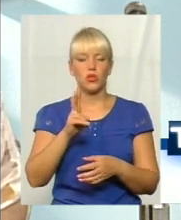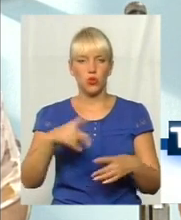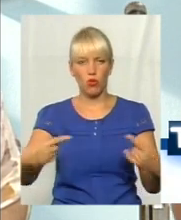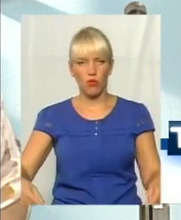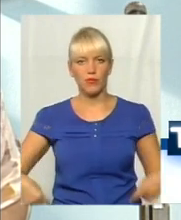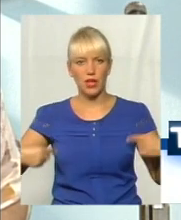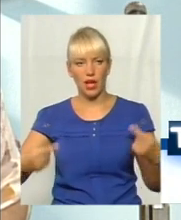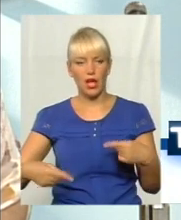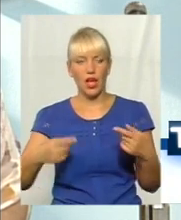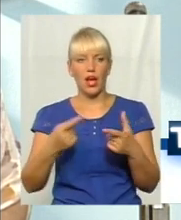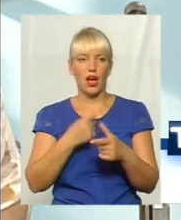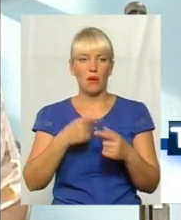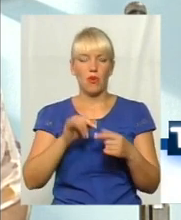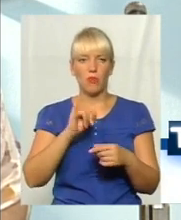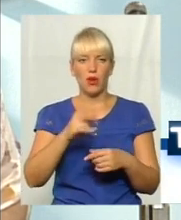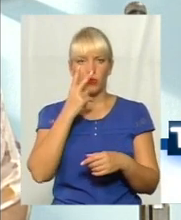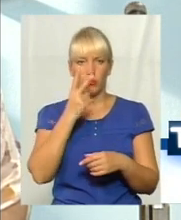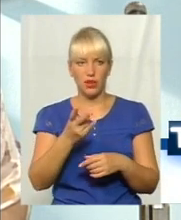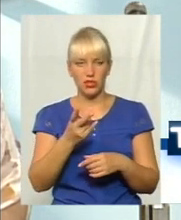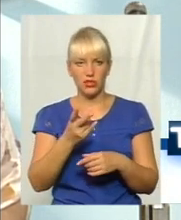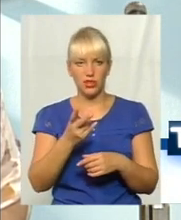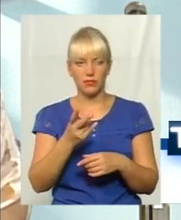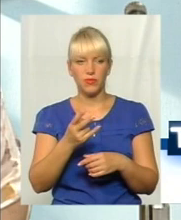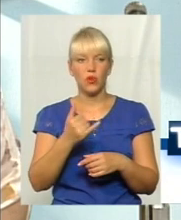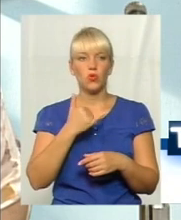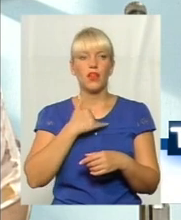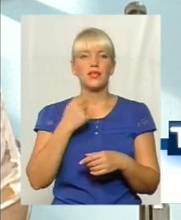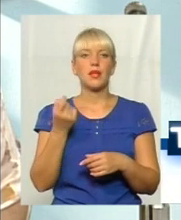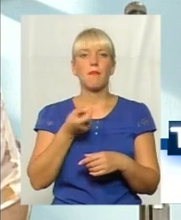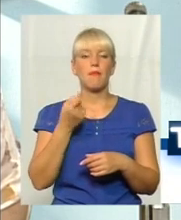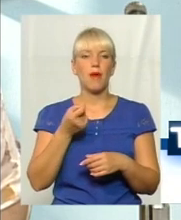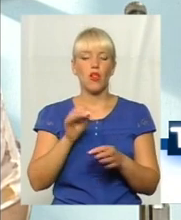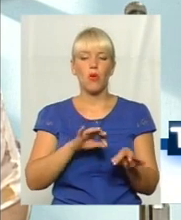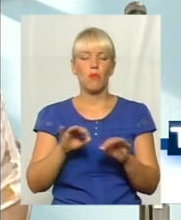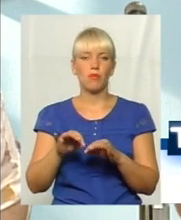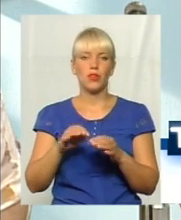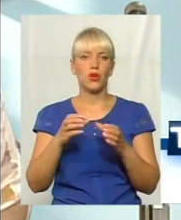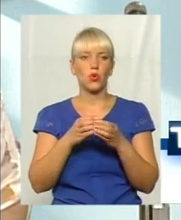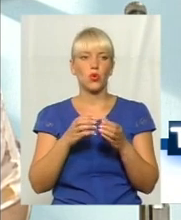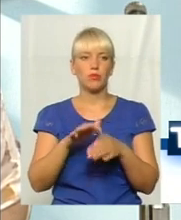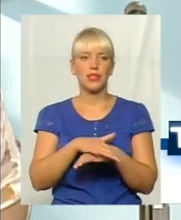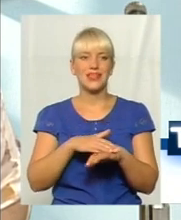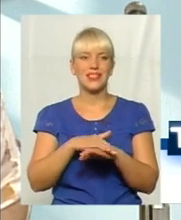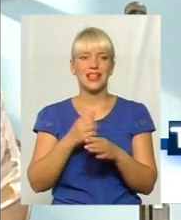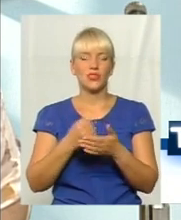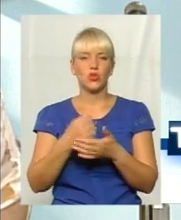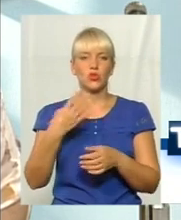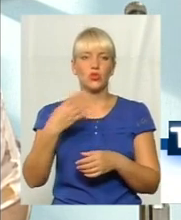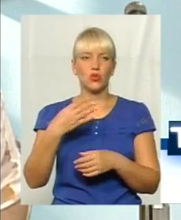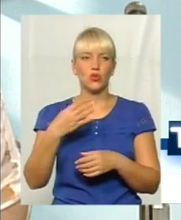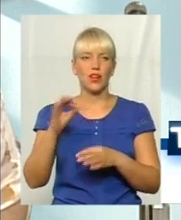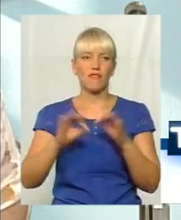візках, або погано бачать. У нас мало мобільних груп населення до 40%